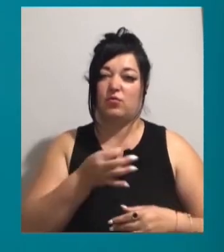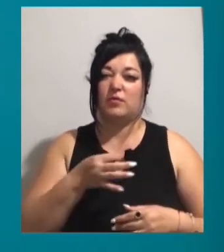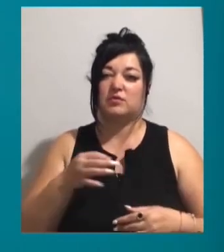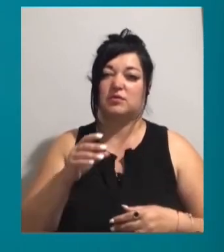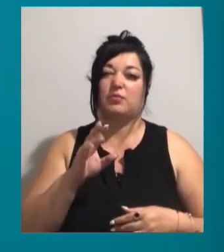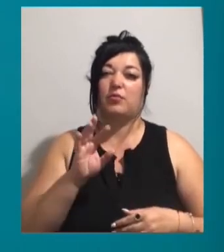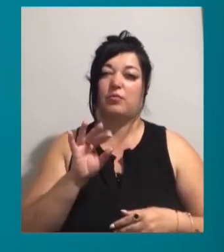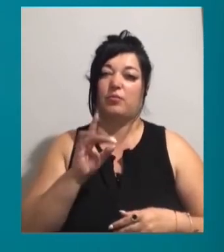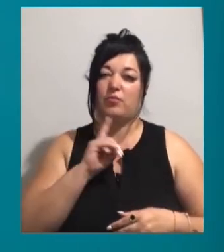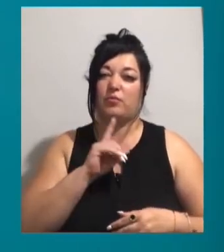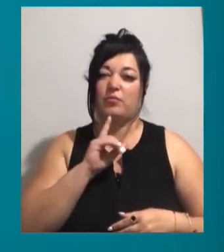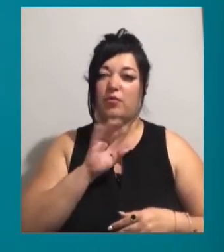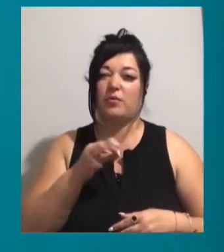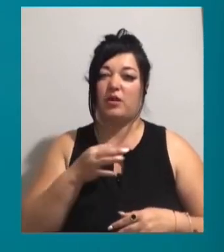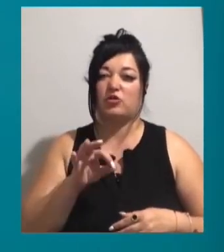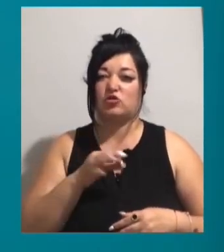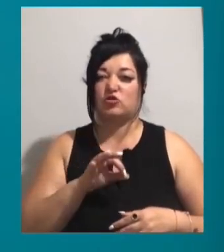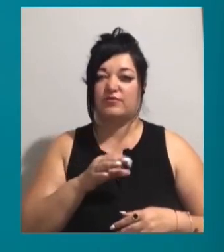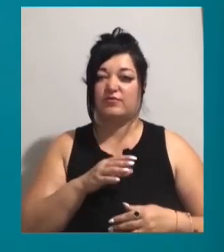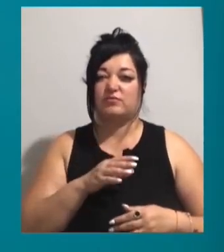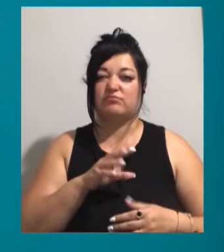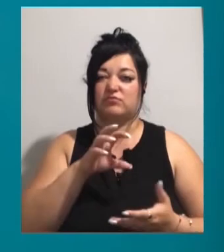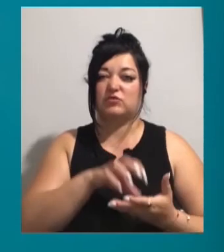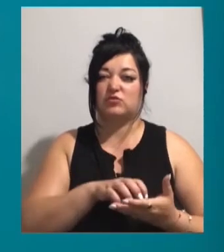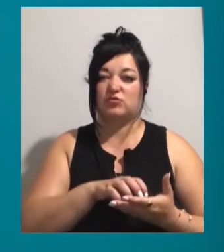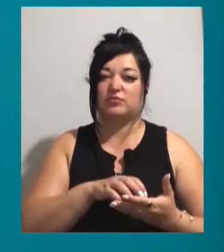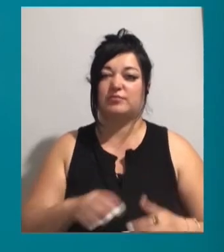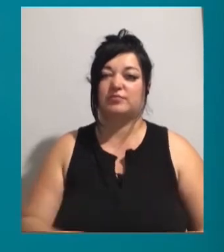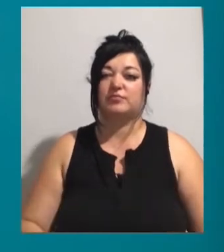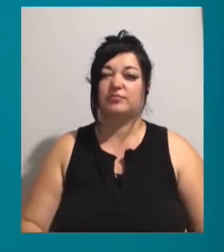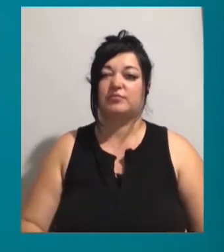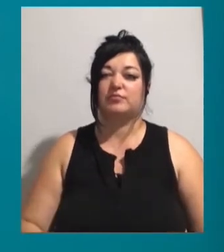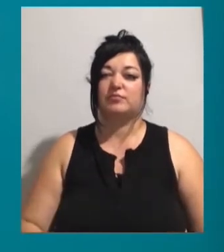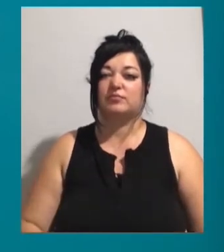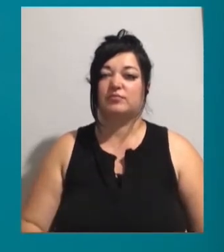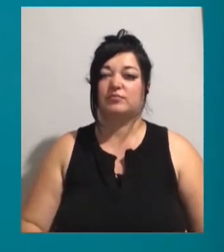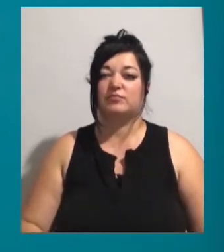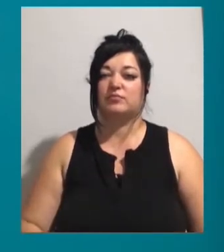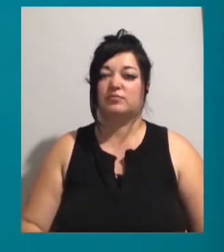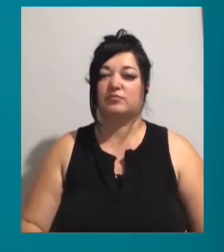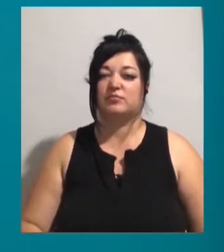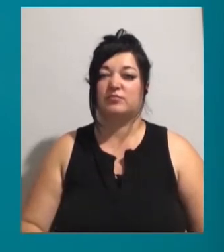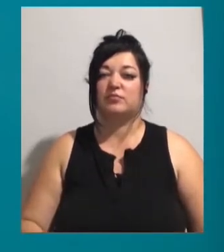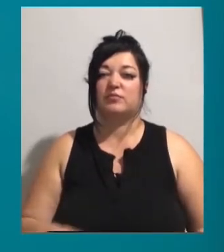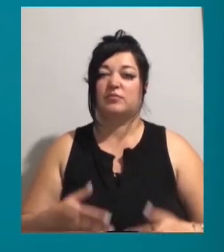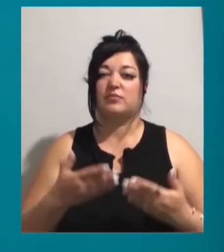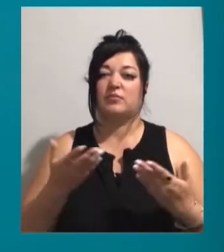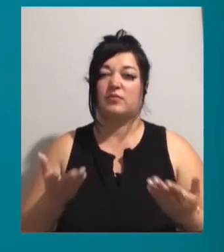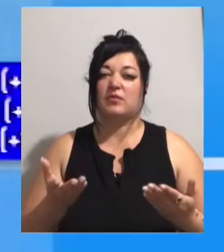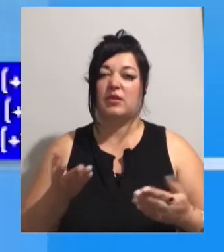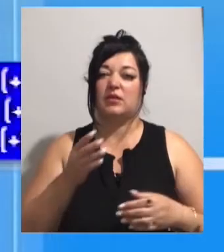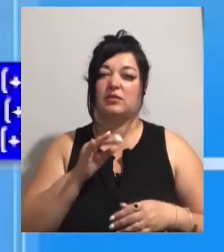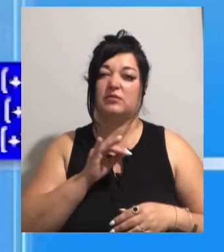Біляєвській, Іванівській, Ізмаїльській, Овідьопольській та Тарутинській райони. Інші ж райони області та міста Одеса залишились у жовтій